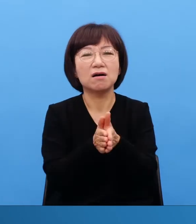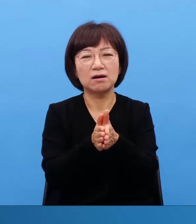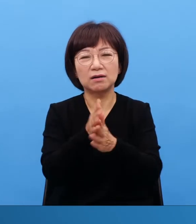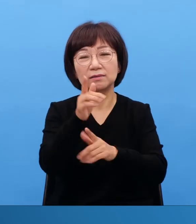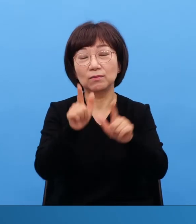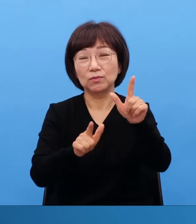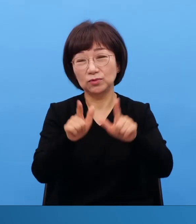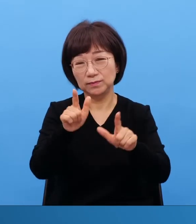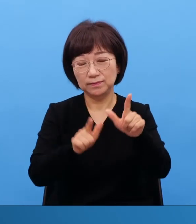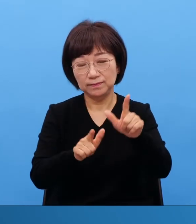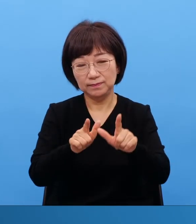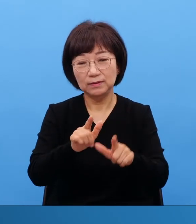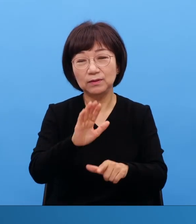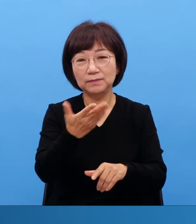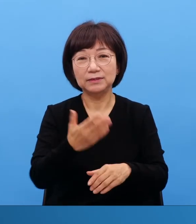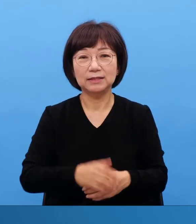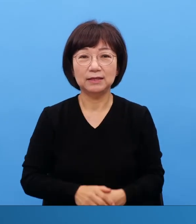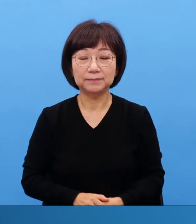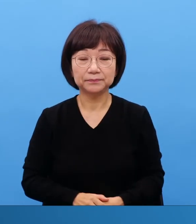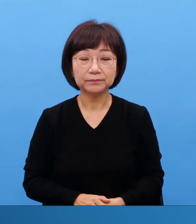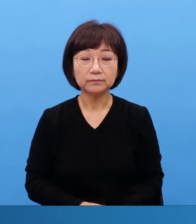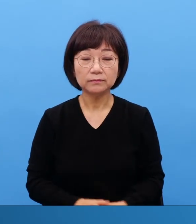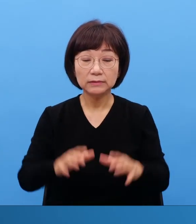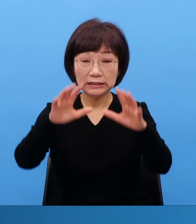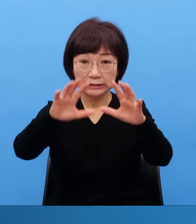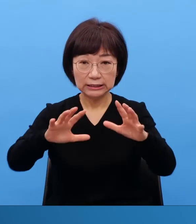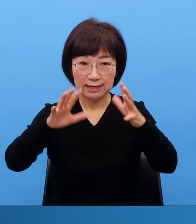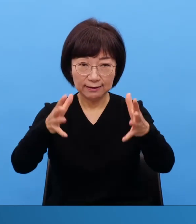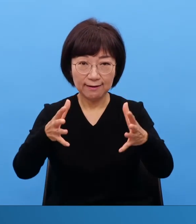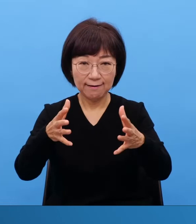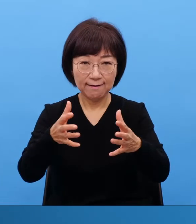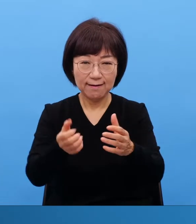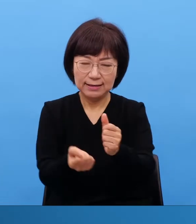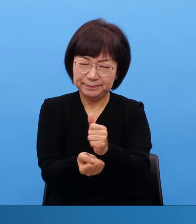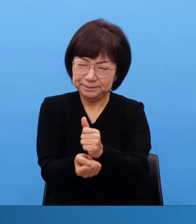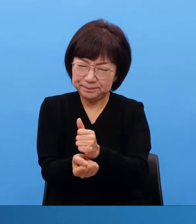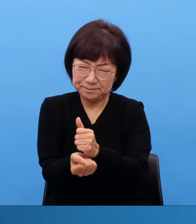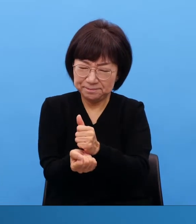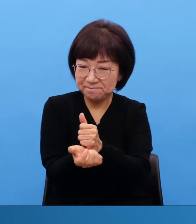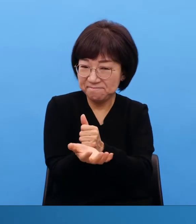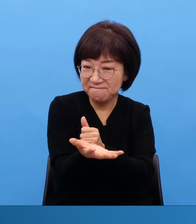세계를 움직이고 있는 10%의 사람이 종교 안 가진 사람은 아무도 없어요